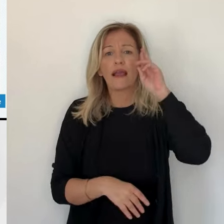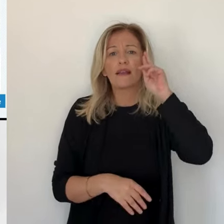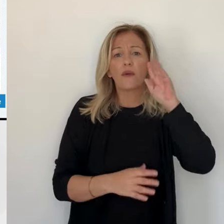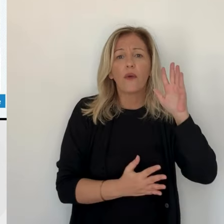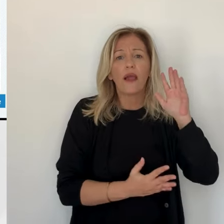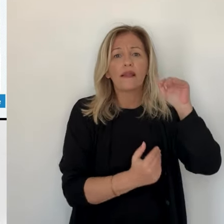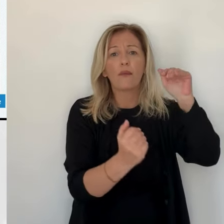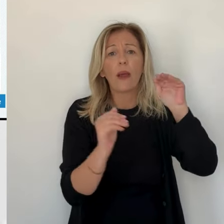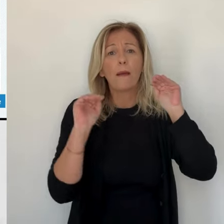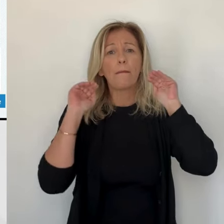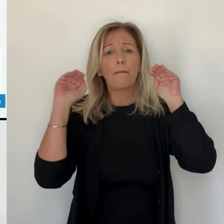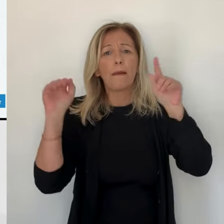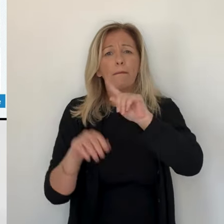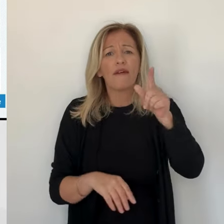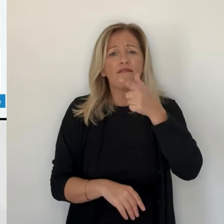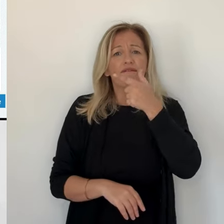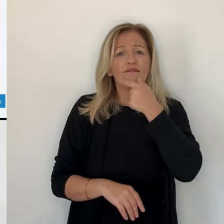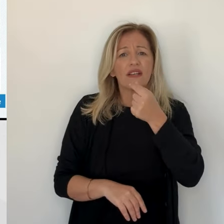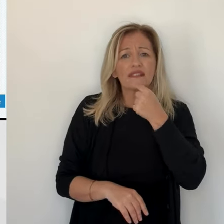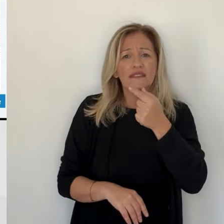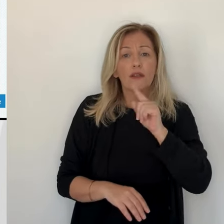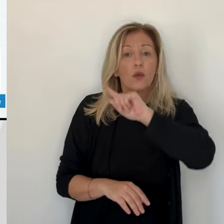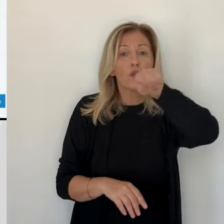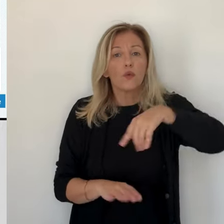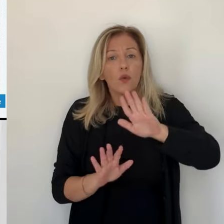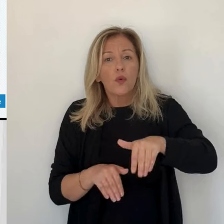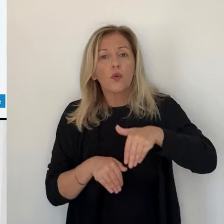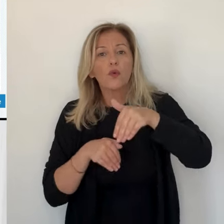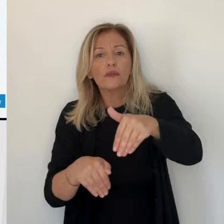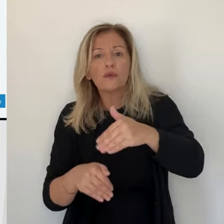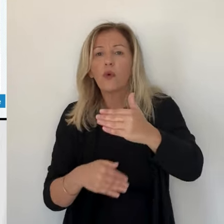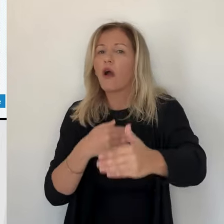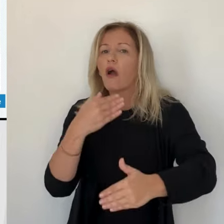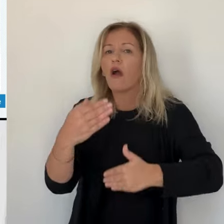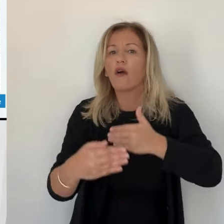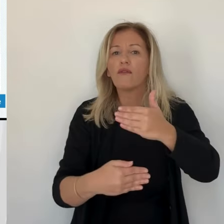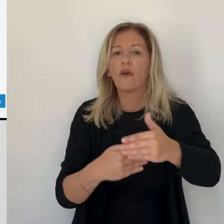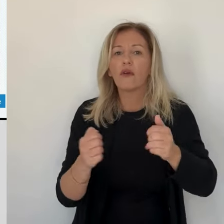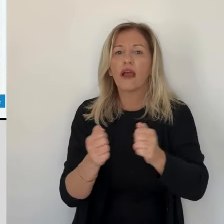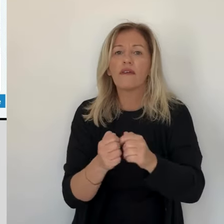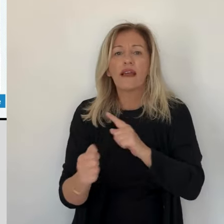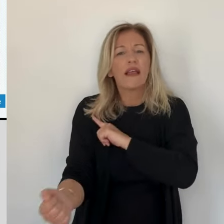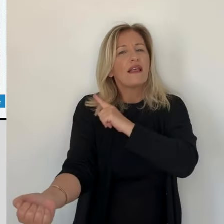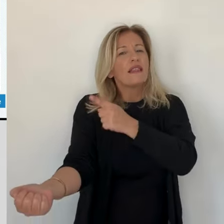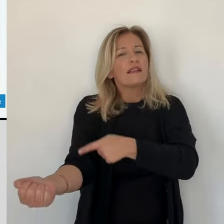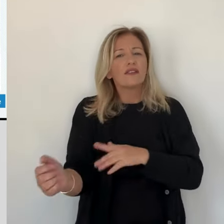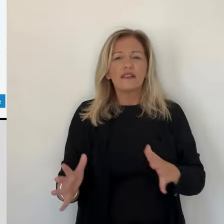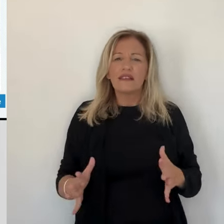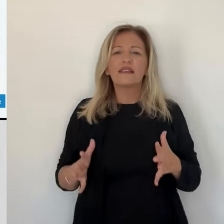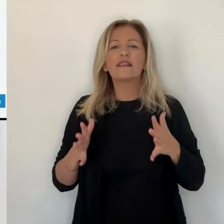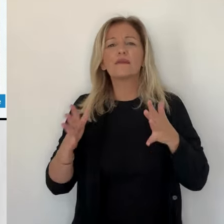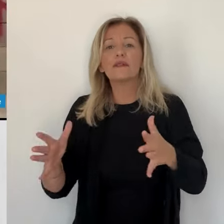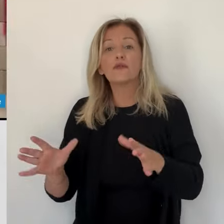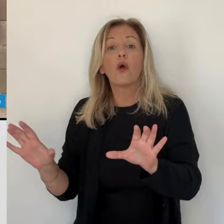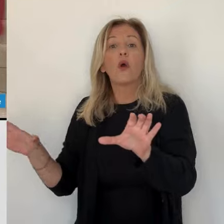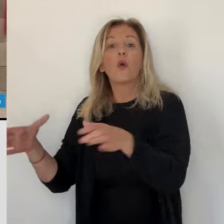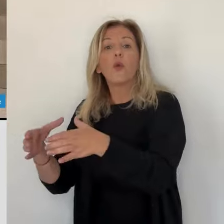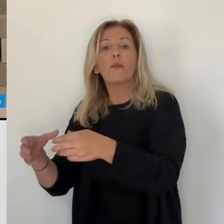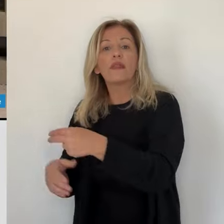même si à notre modeste niveau, nous continuons de le faire avec beaucoup d'énergie et beaucoup d'éternation.